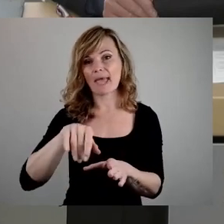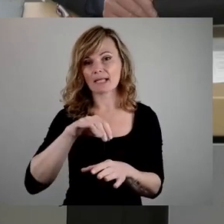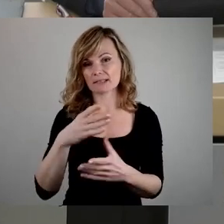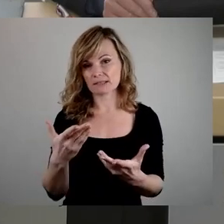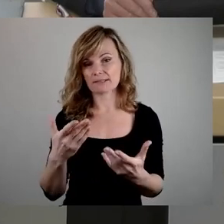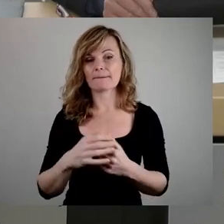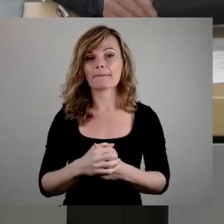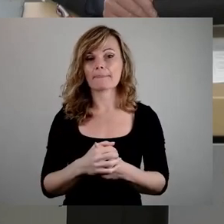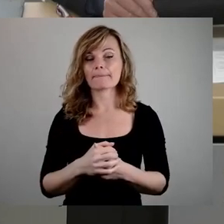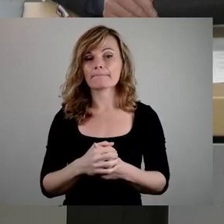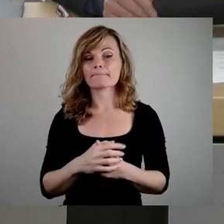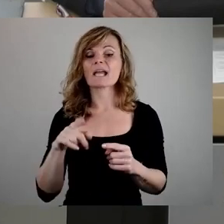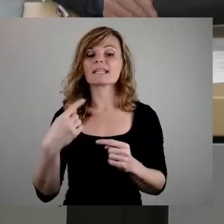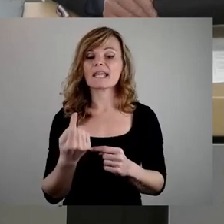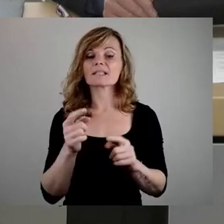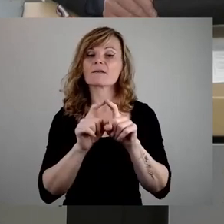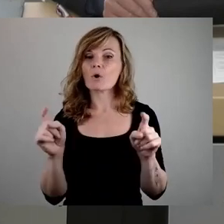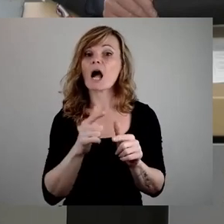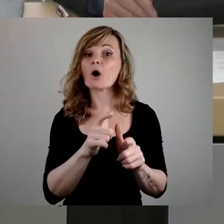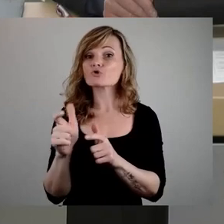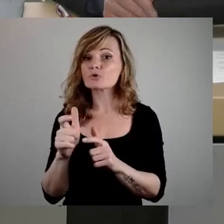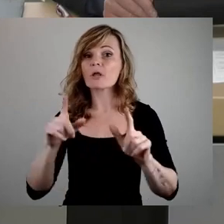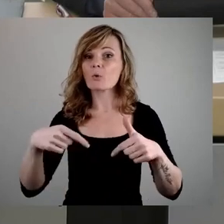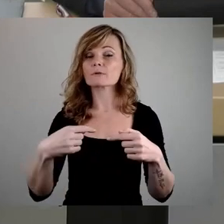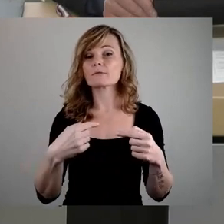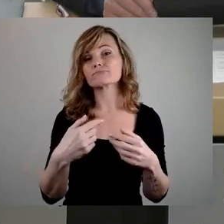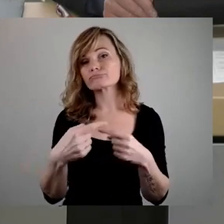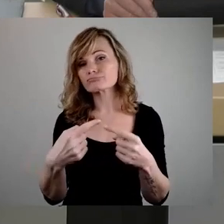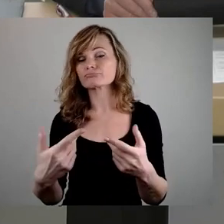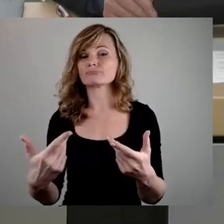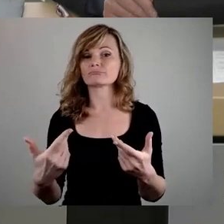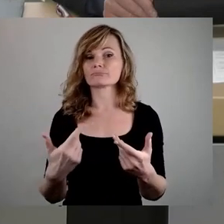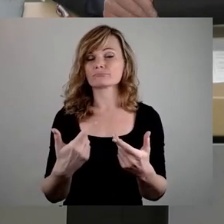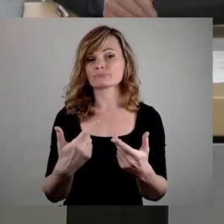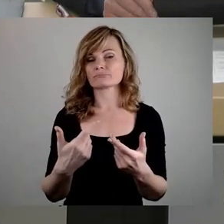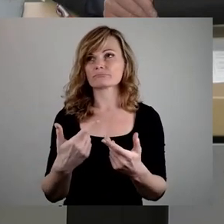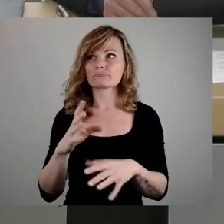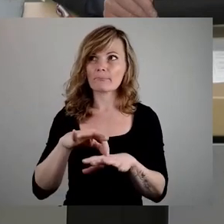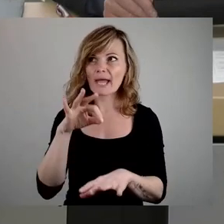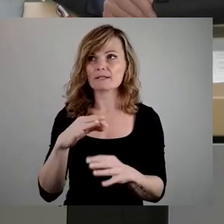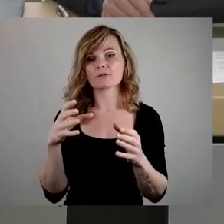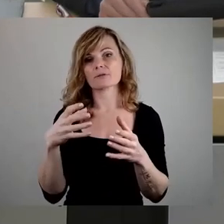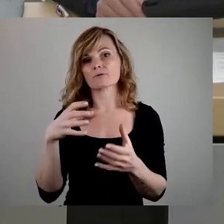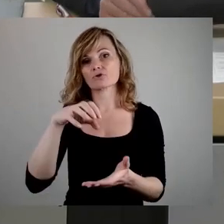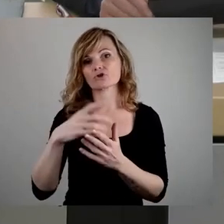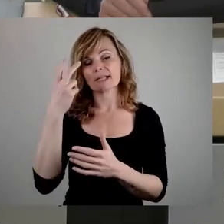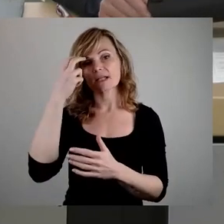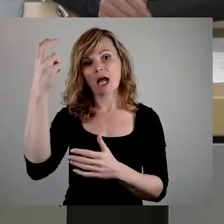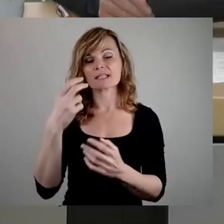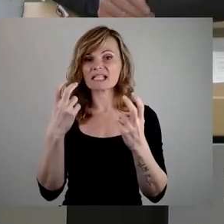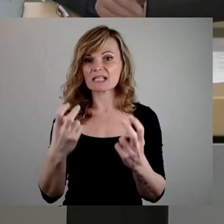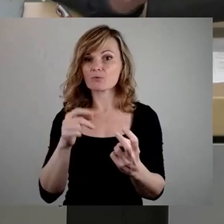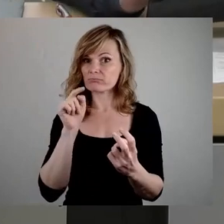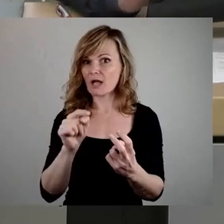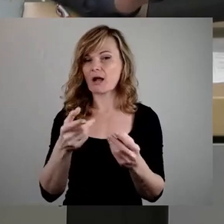Ausschüsse, und nach Tagesordnung oder nach Planung ist die Debatte im März in der Stadtratssitzung vorgesehen. Ich glaube, das sollten wir auch